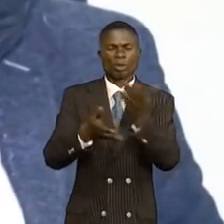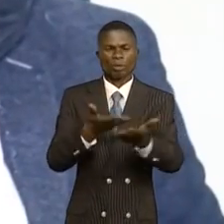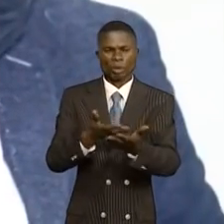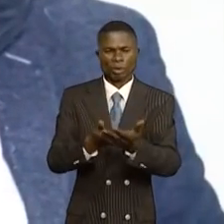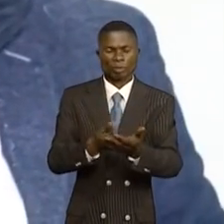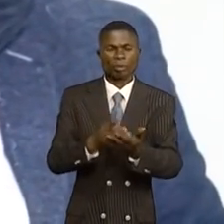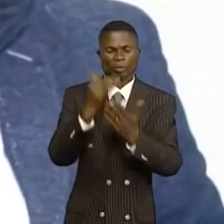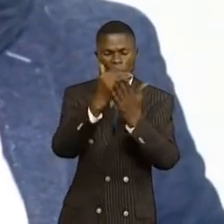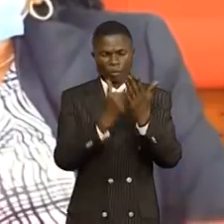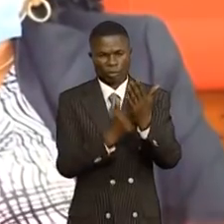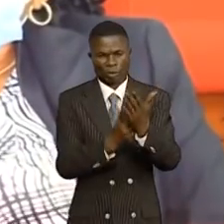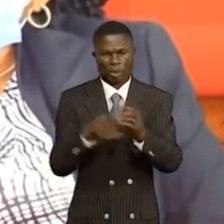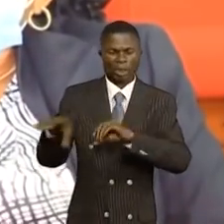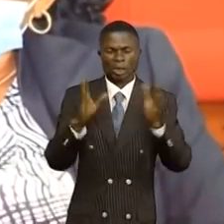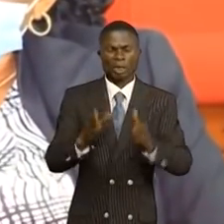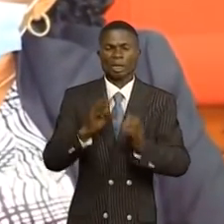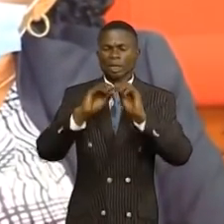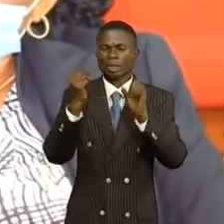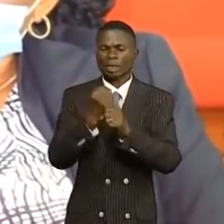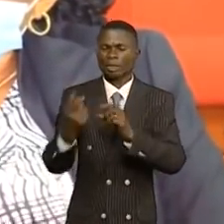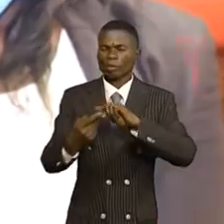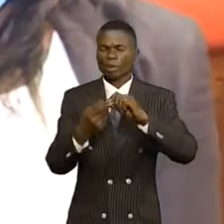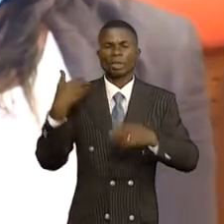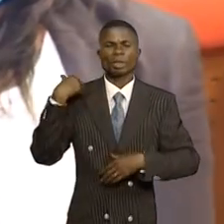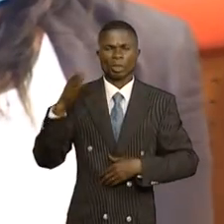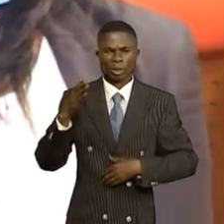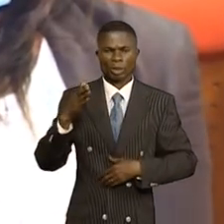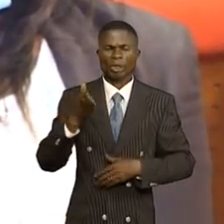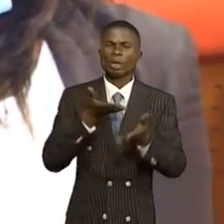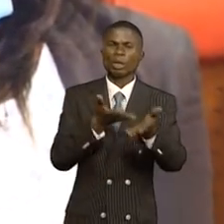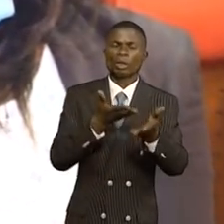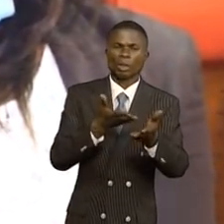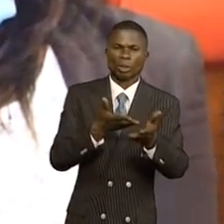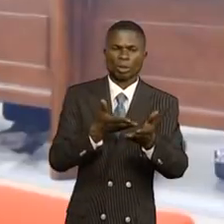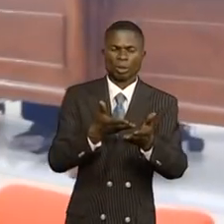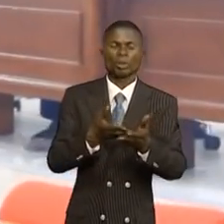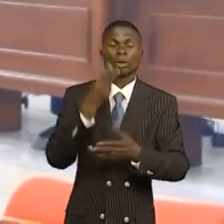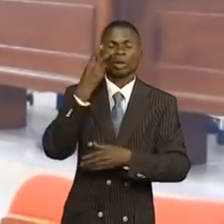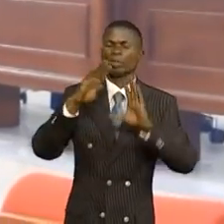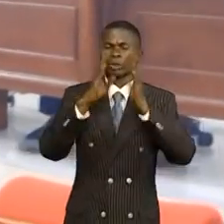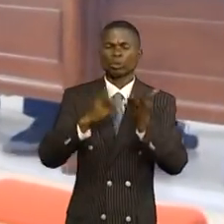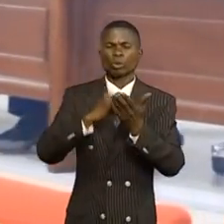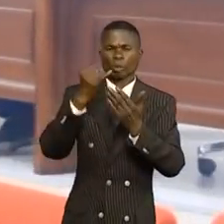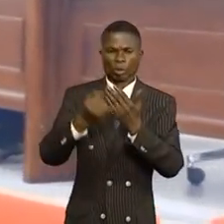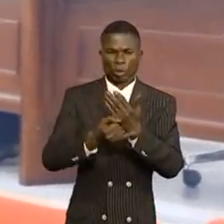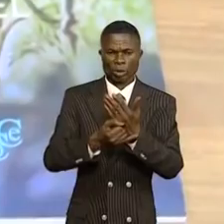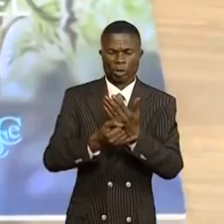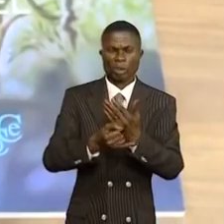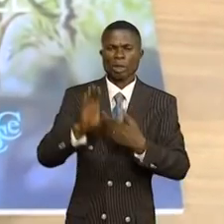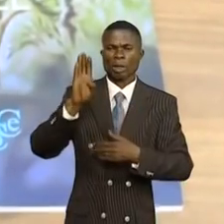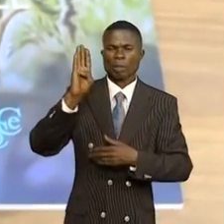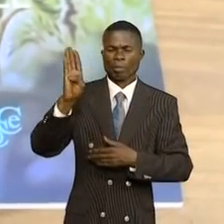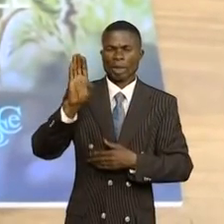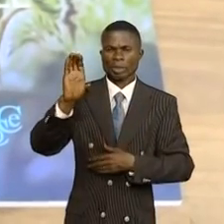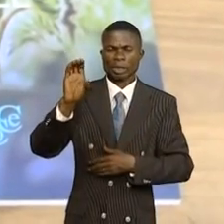parmi les acteurs ou services spécialisés de l'État qui ont accompagné la matérialisation de tous ces projets. Il y a le BSECO,